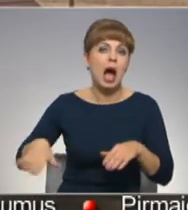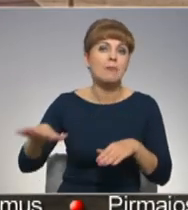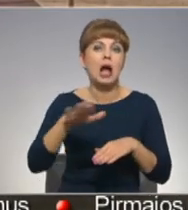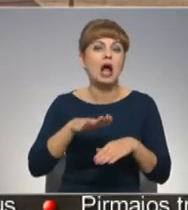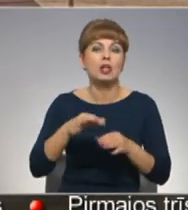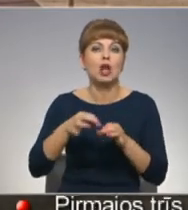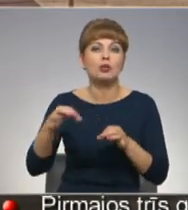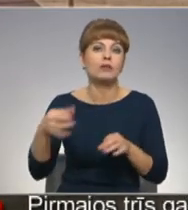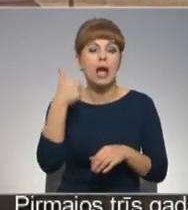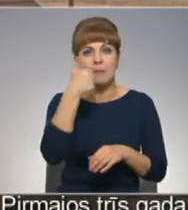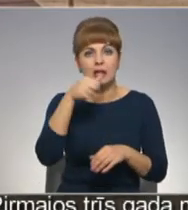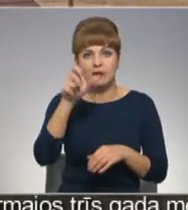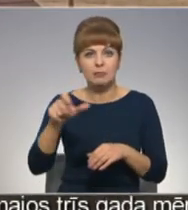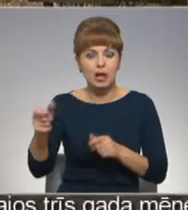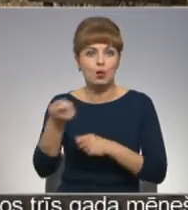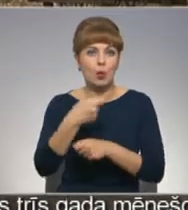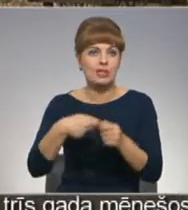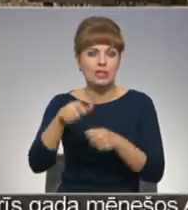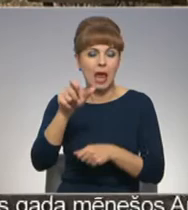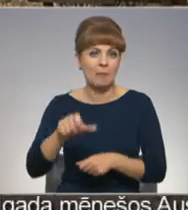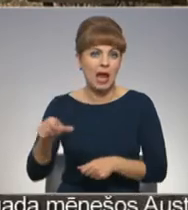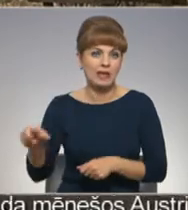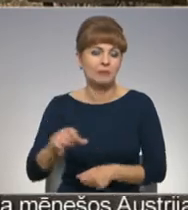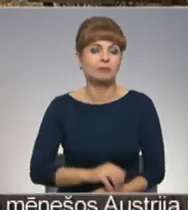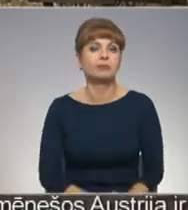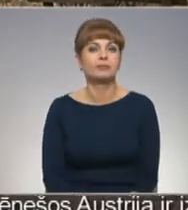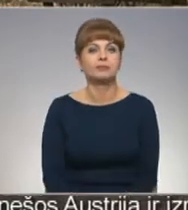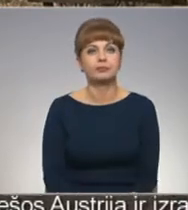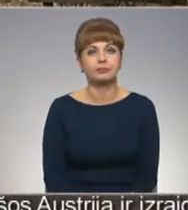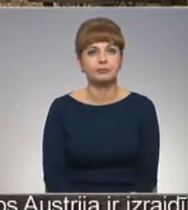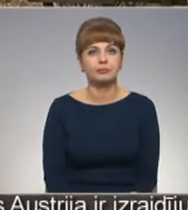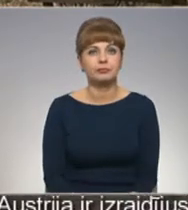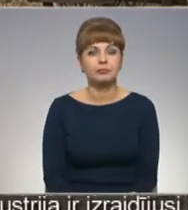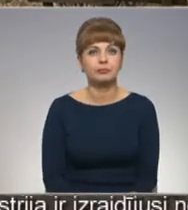novadu privātpārsons un uzņēmēji. Elīna Lapiņa, Arturs Gruzdiņš, Vidzams televīzija.